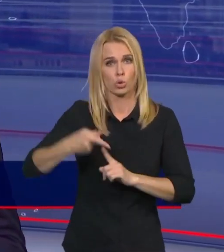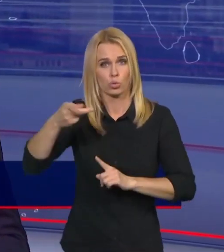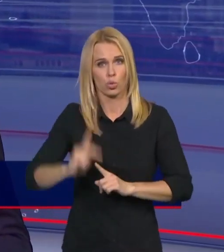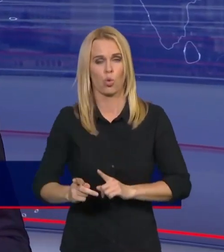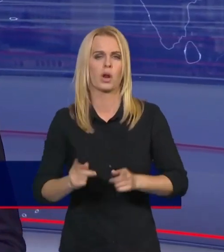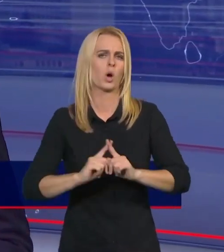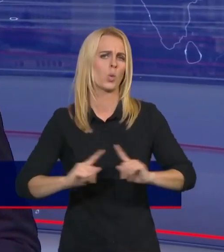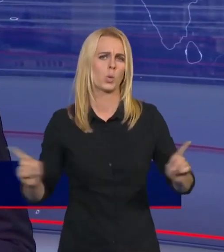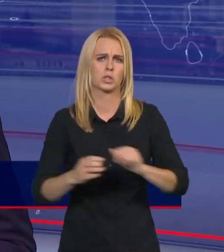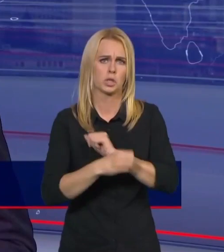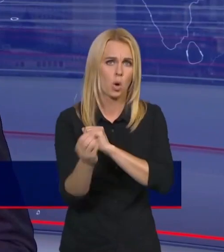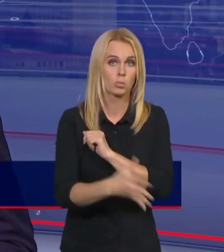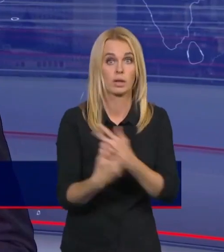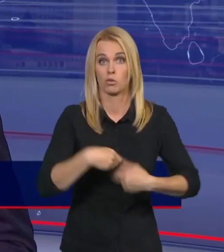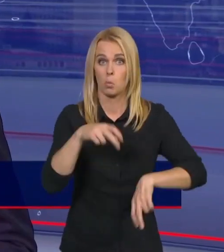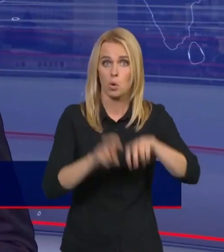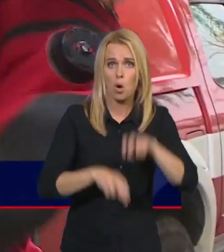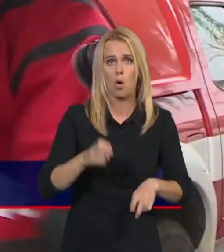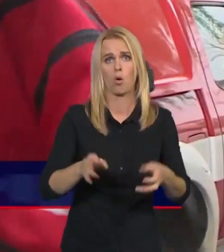kabely, ale třeba i jízdní kola.